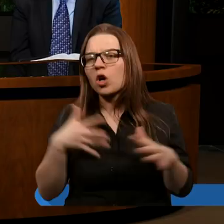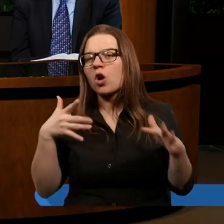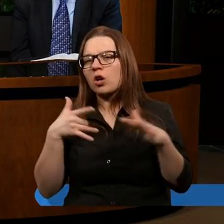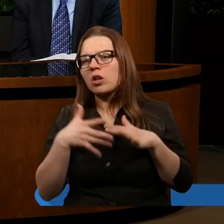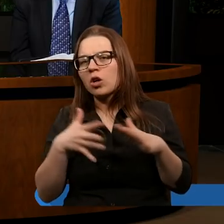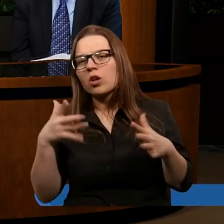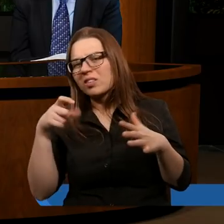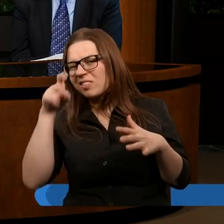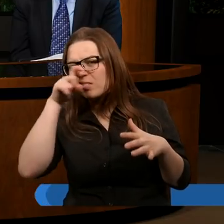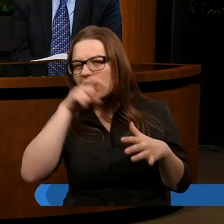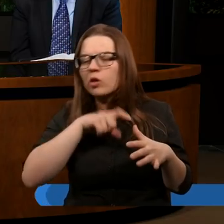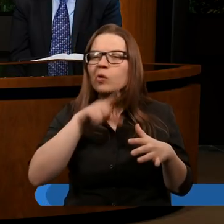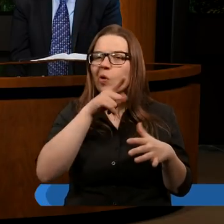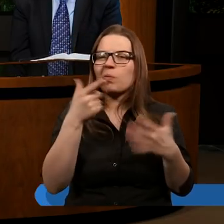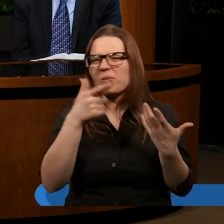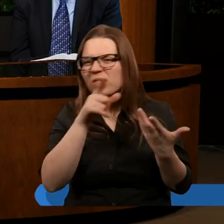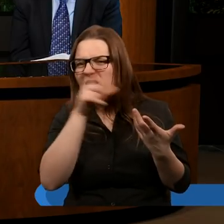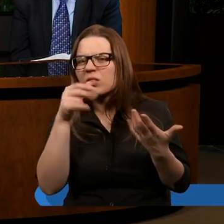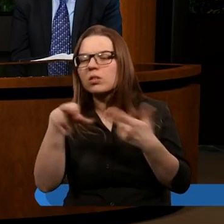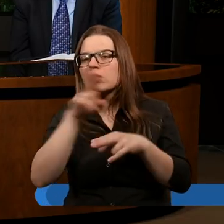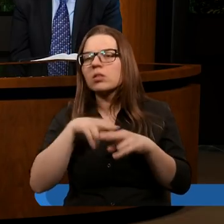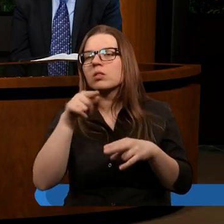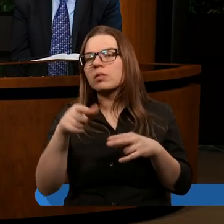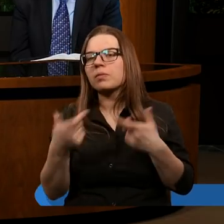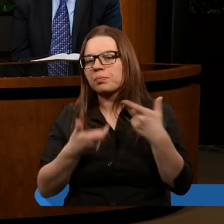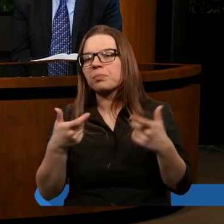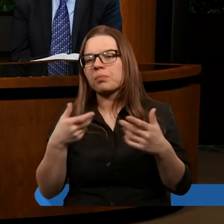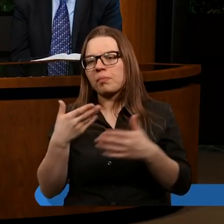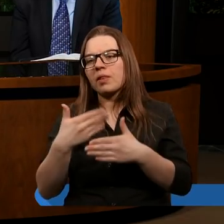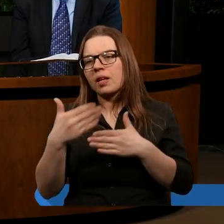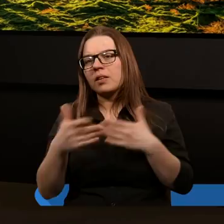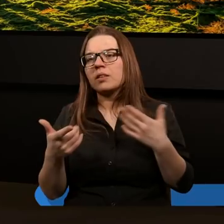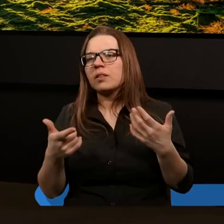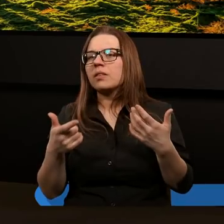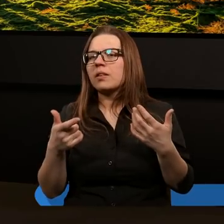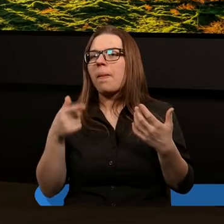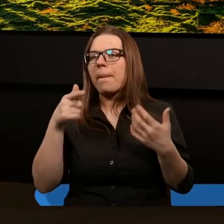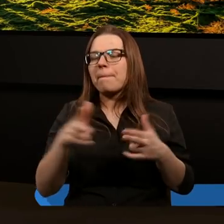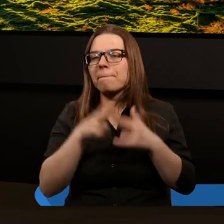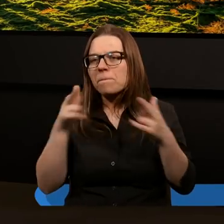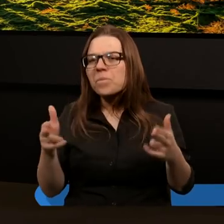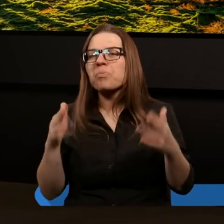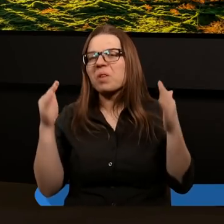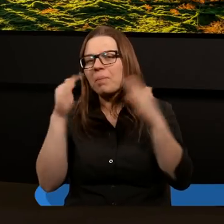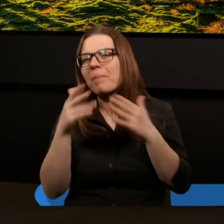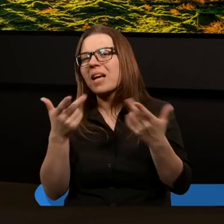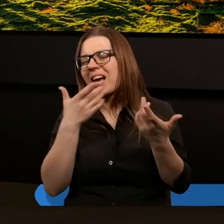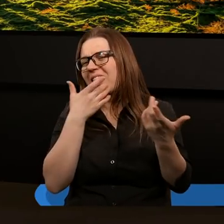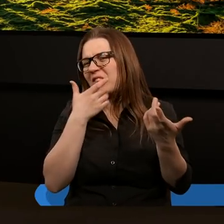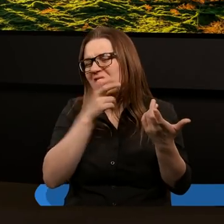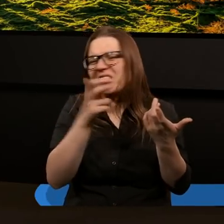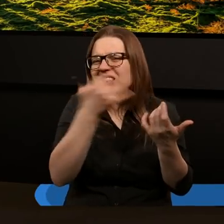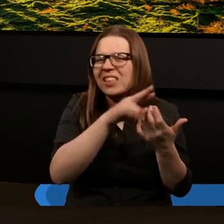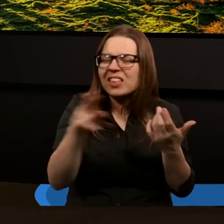niedobrych, nierzeczliwych niektórych papieży. Zresztą cała plejada w tym okresie papieży, którzy